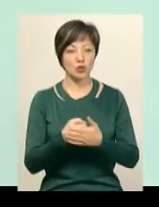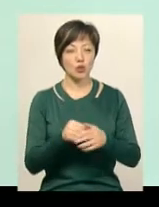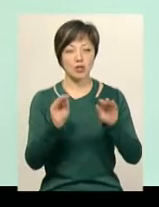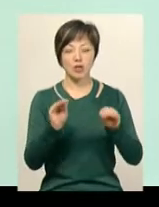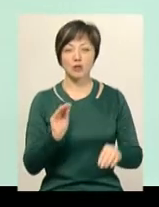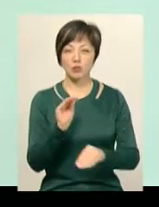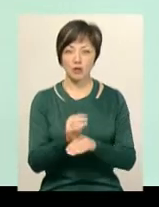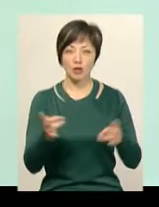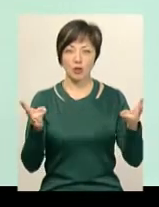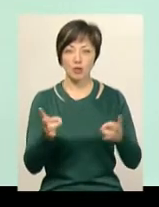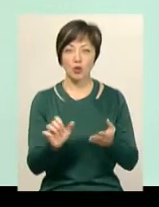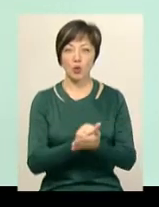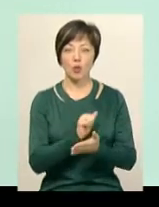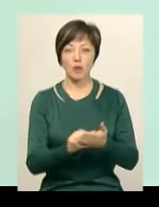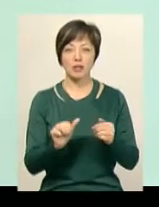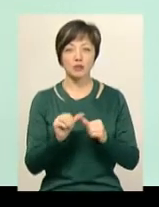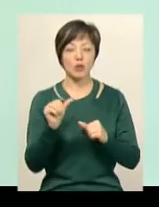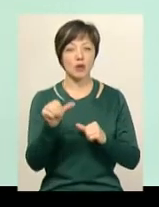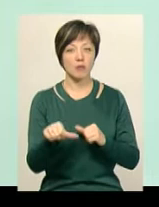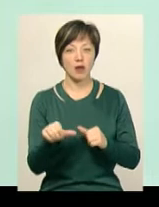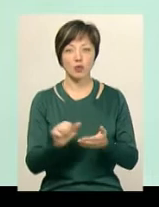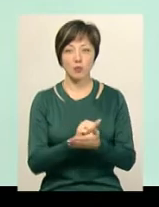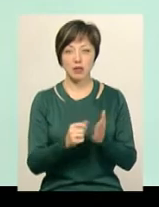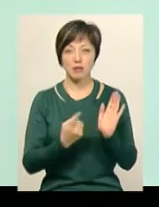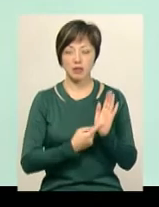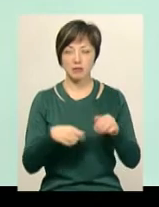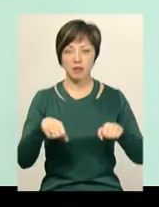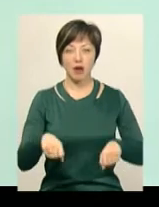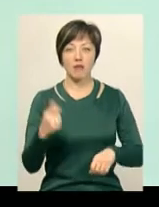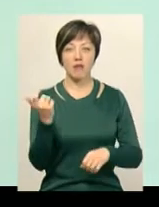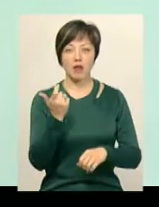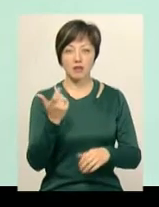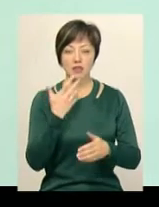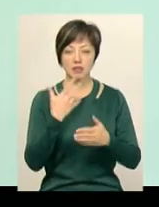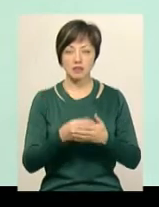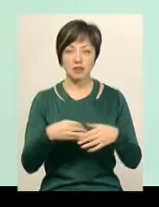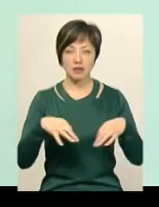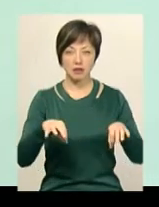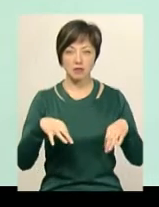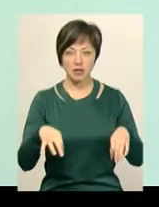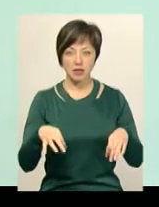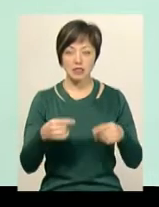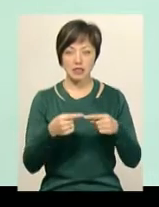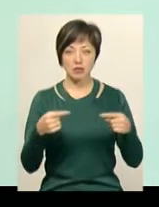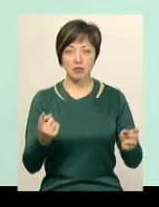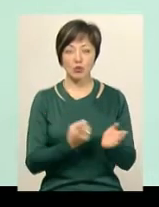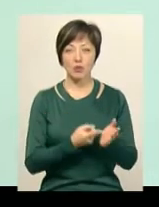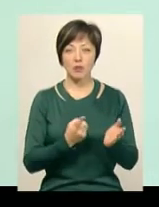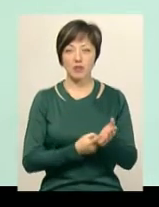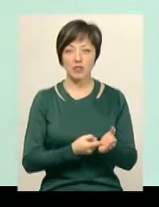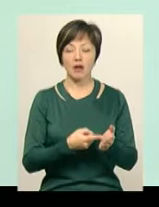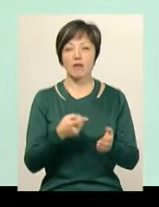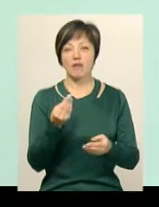додаються необхідні документи, зокрема, документ, що підтверджує право власності на цей транспортний засіб, документ, який підтверджує вартість цього